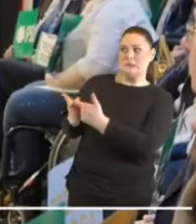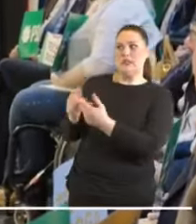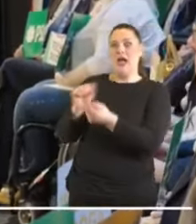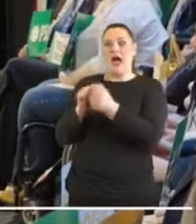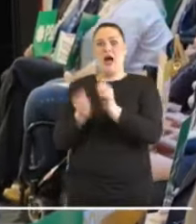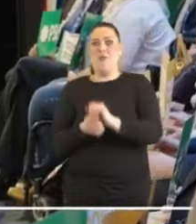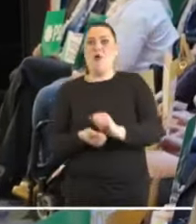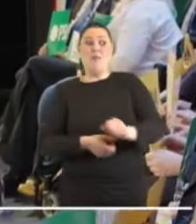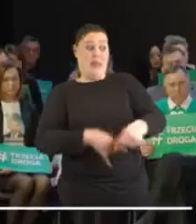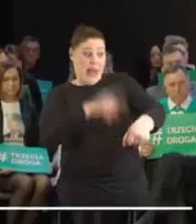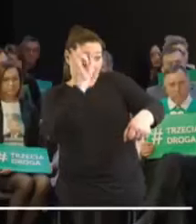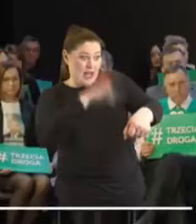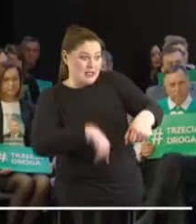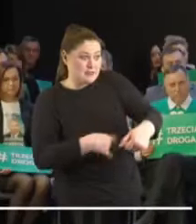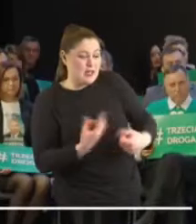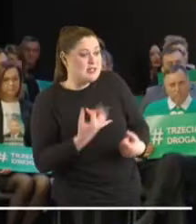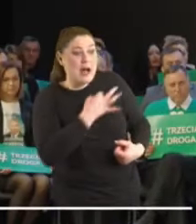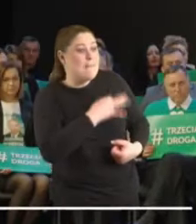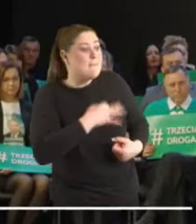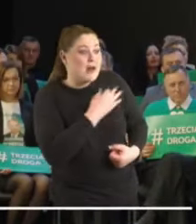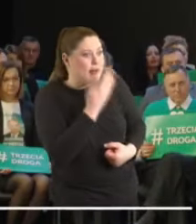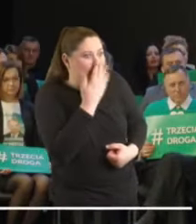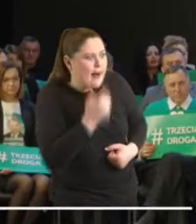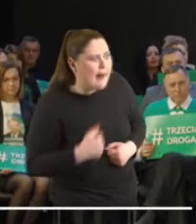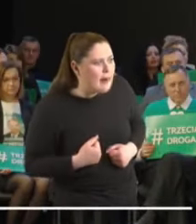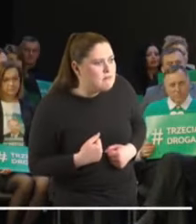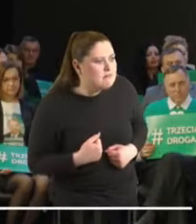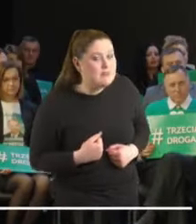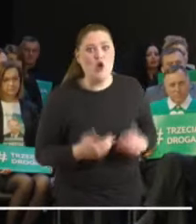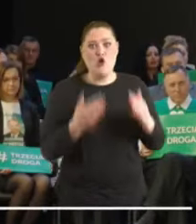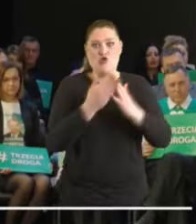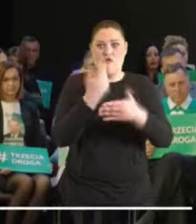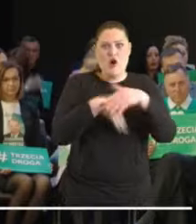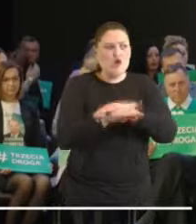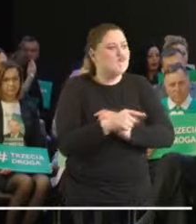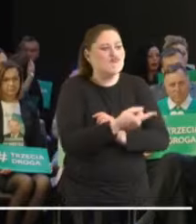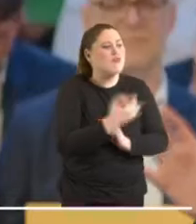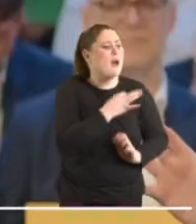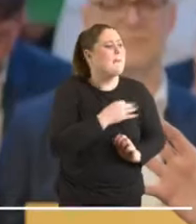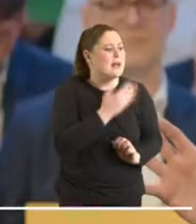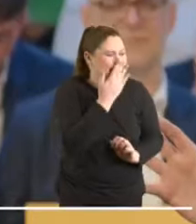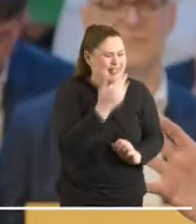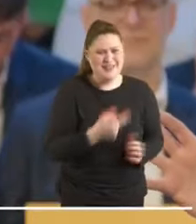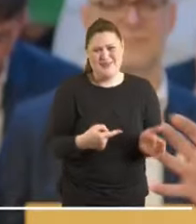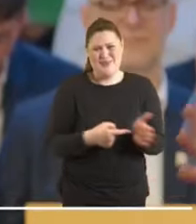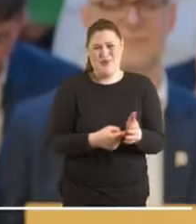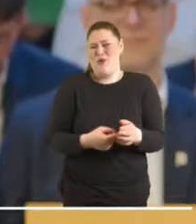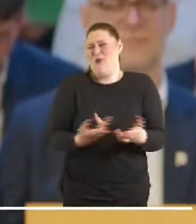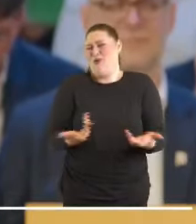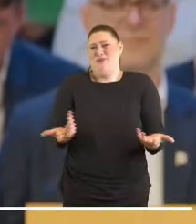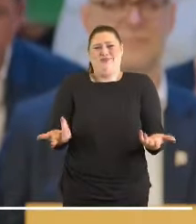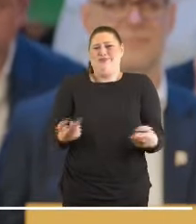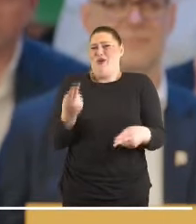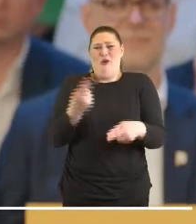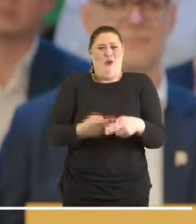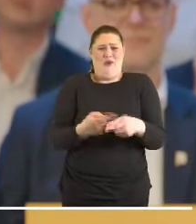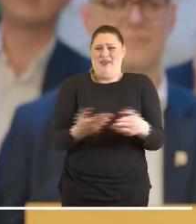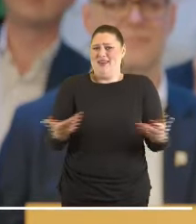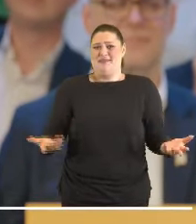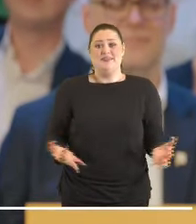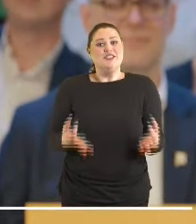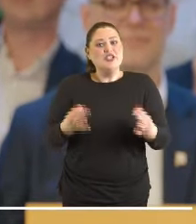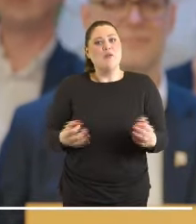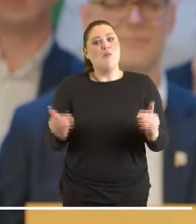legitymację partyjną już od wejścia z domu na każdym kroku, który robisz. To chore, a my dziś potrzebujemy Polskę